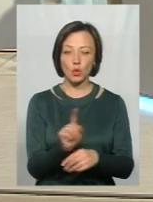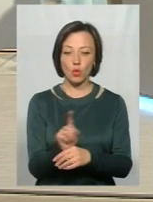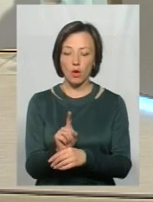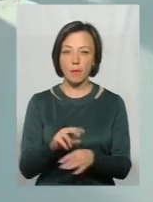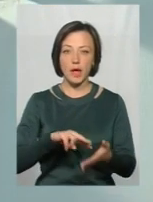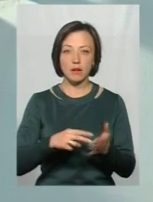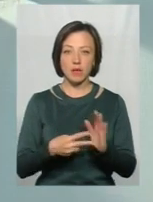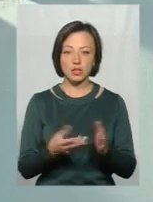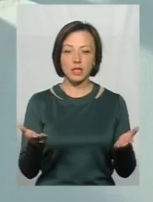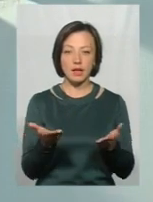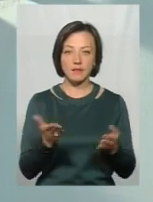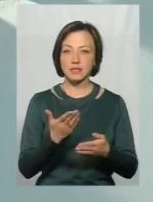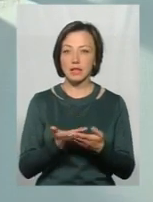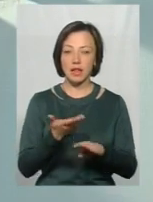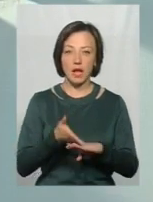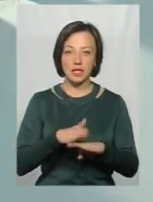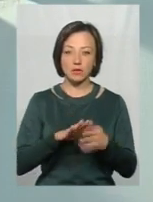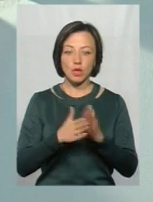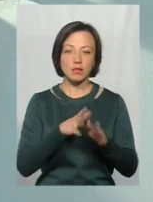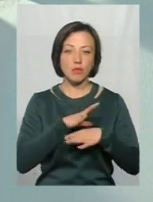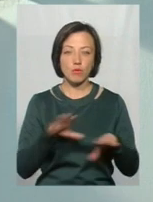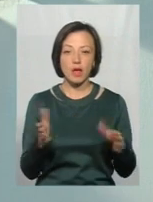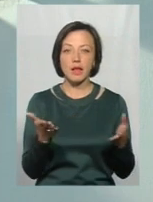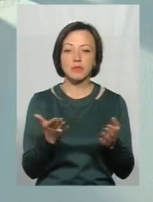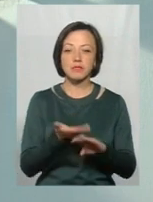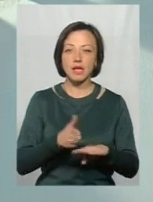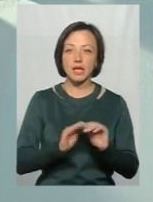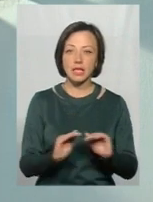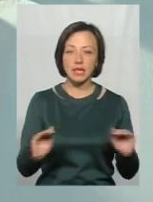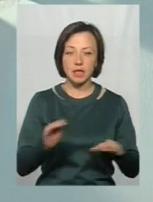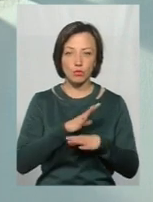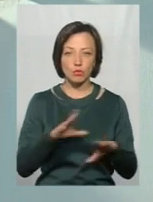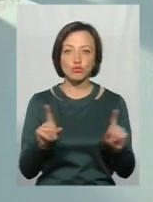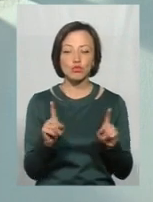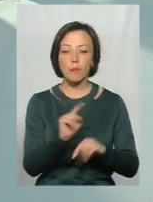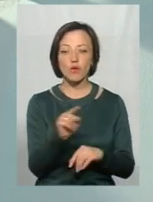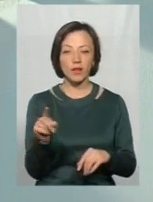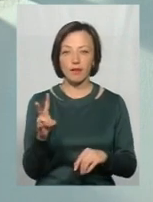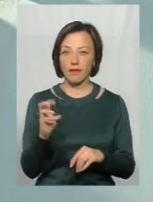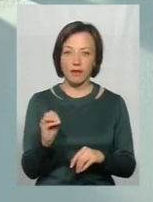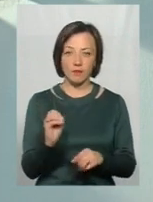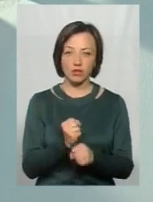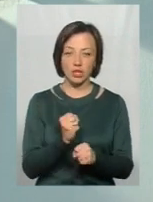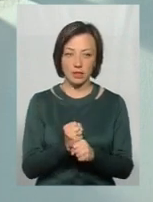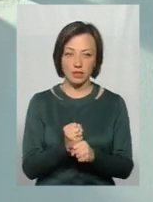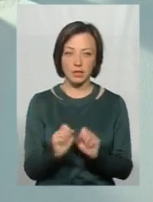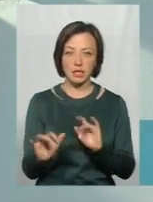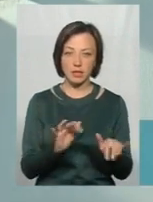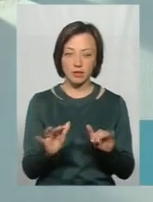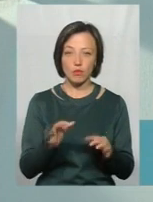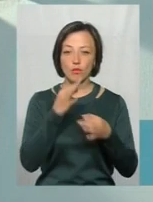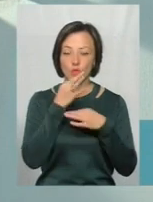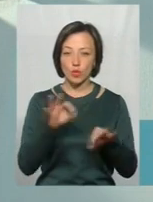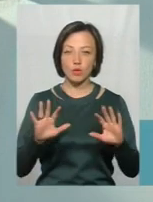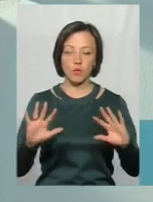передбачені, які б складні ситуації не були, які б складні діти не були. Щоб вони не вчиняли дії, в